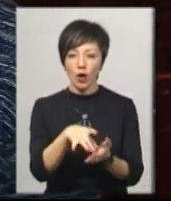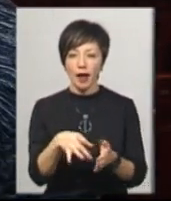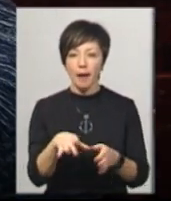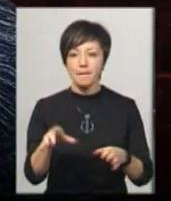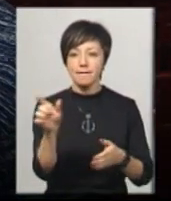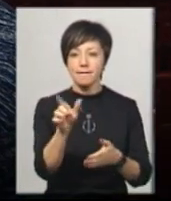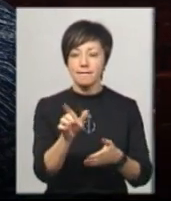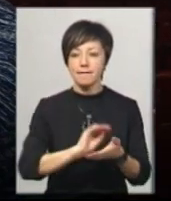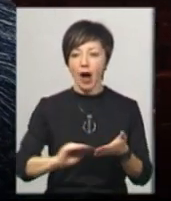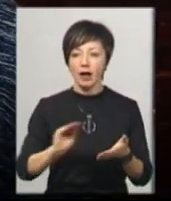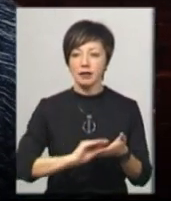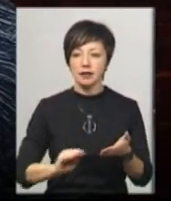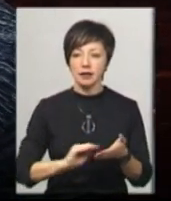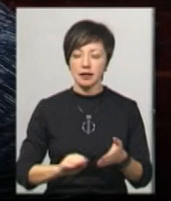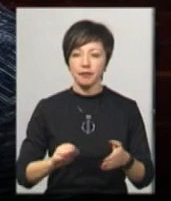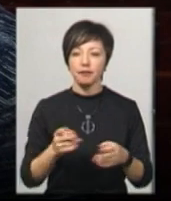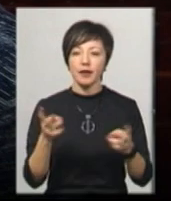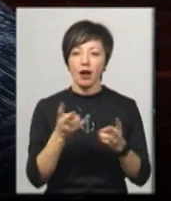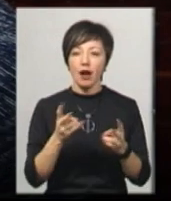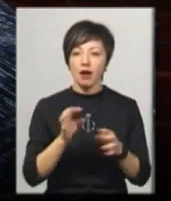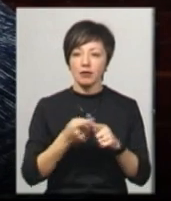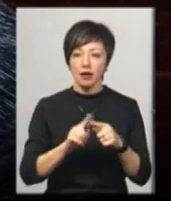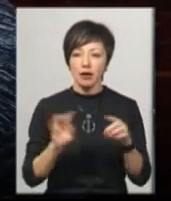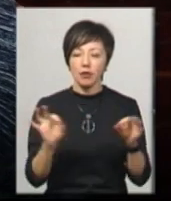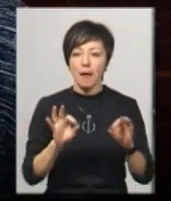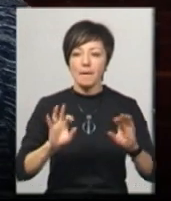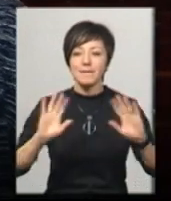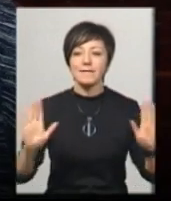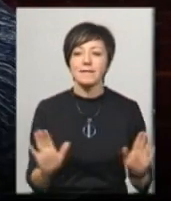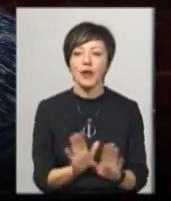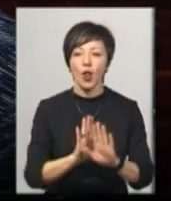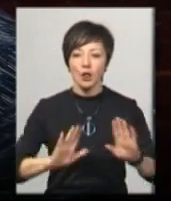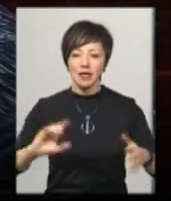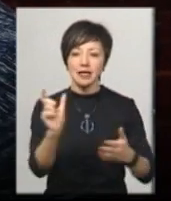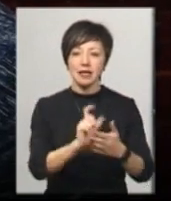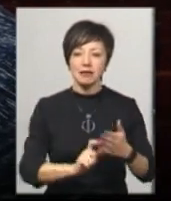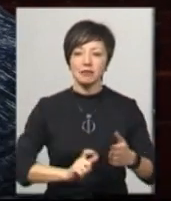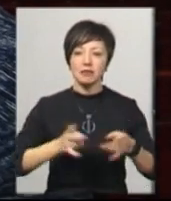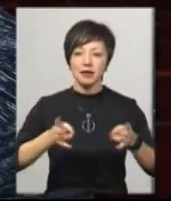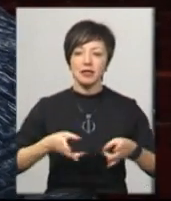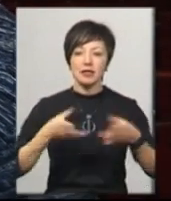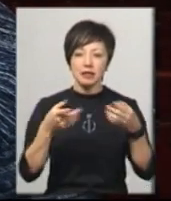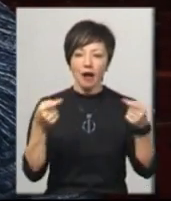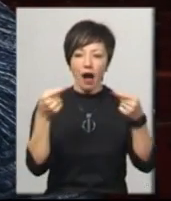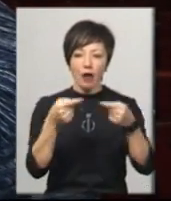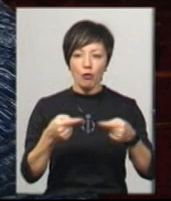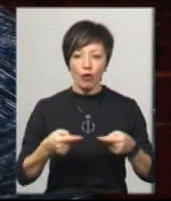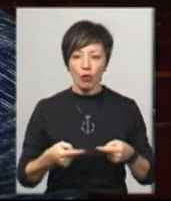партитури композитора, що треба попри ту мелодійність, наспівність, складність його гармонії